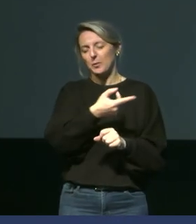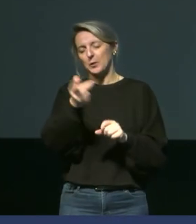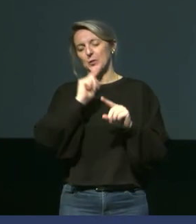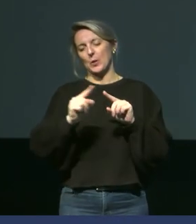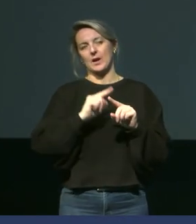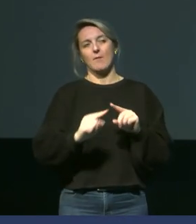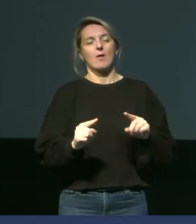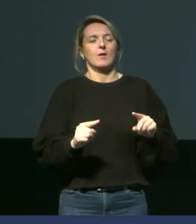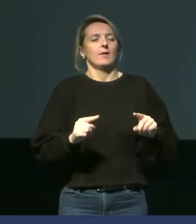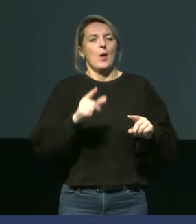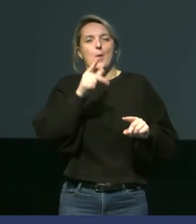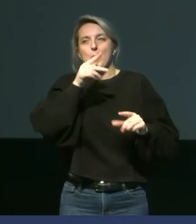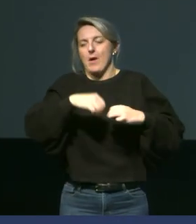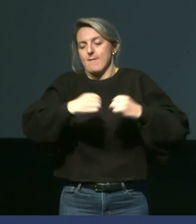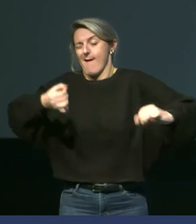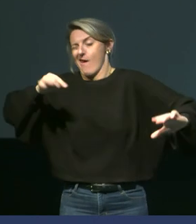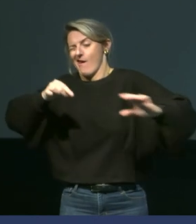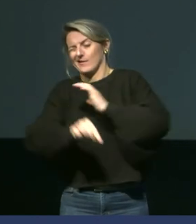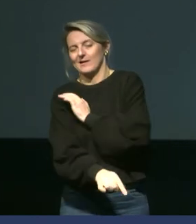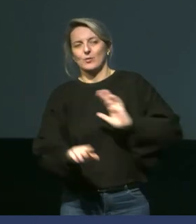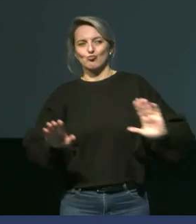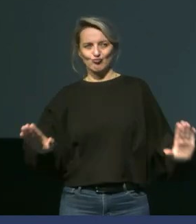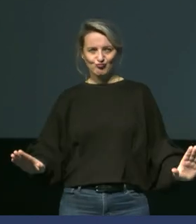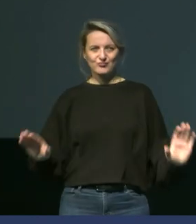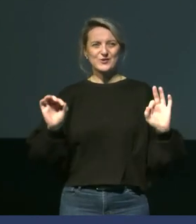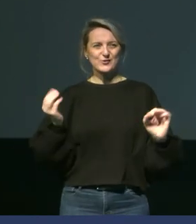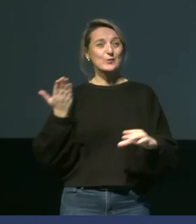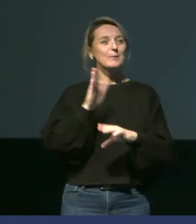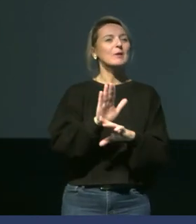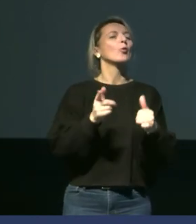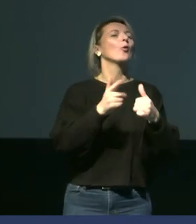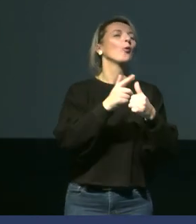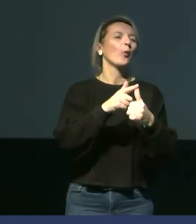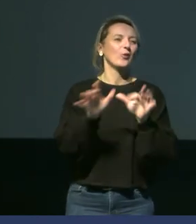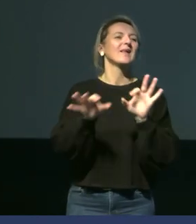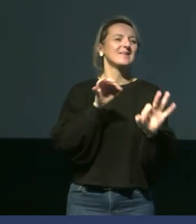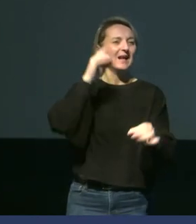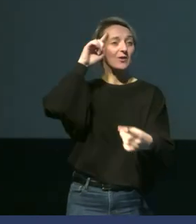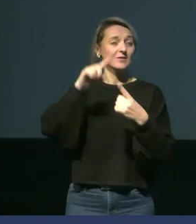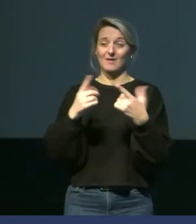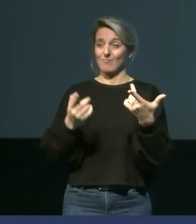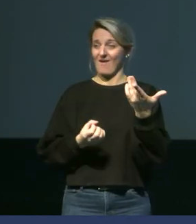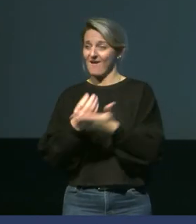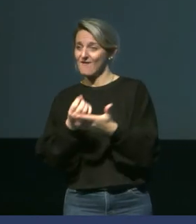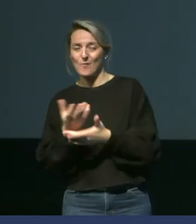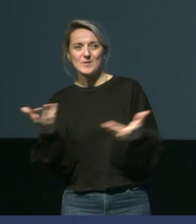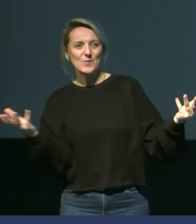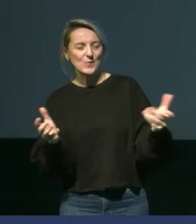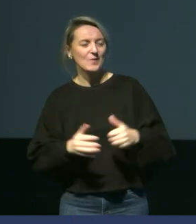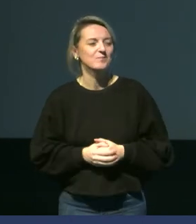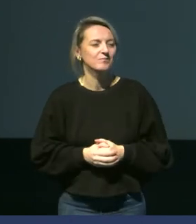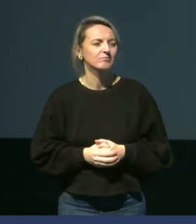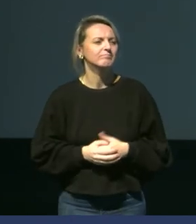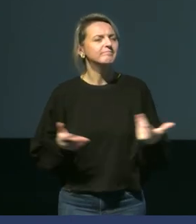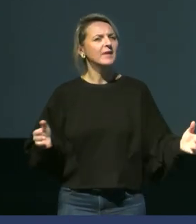pas rentrer dans toutes les questions qu'on s'est posées. Ici, je vais vous présenter une des questions qu'on s'est posées sur ce jeu de données. Et cette question, c'était